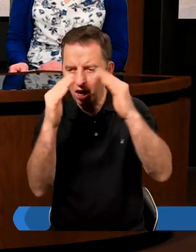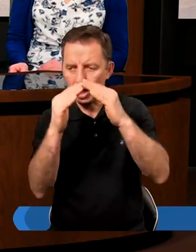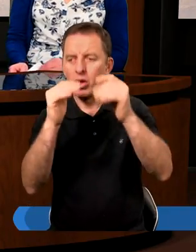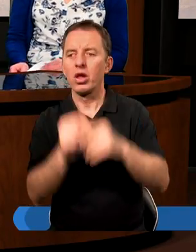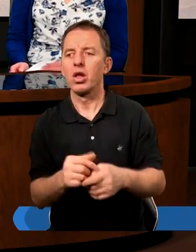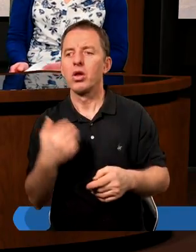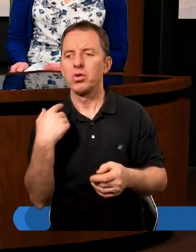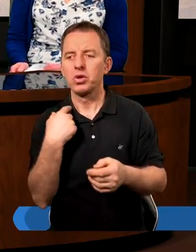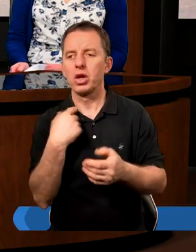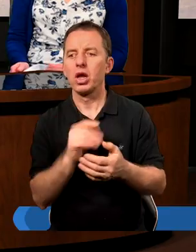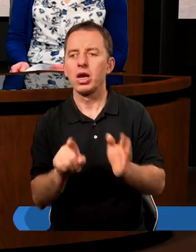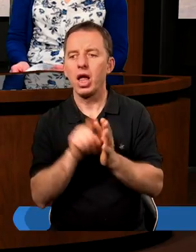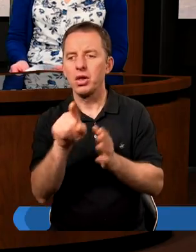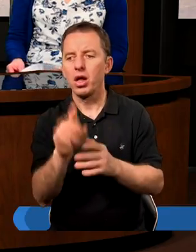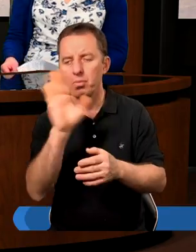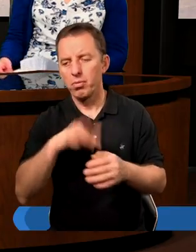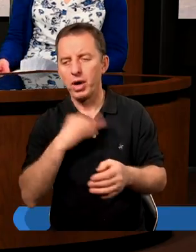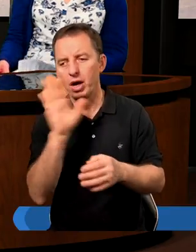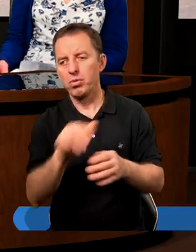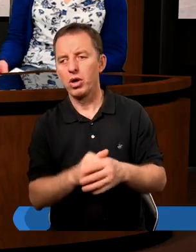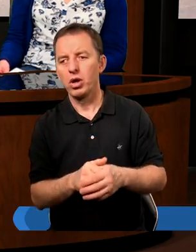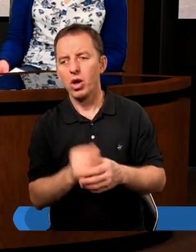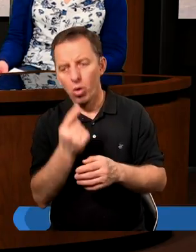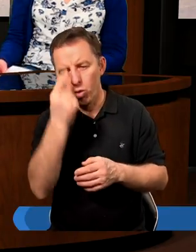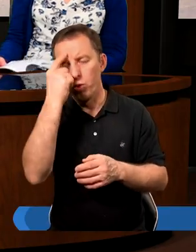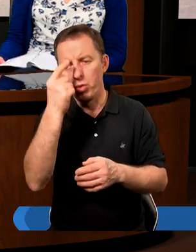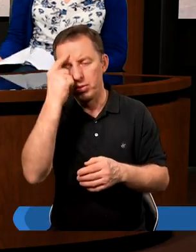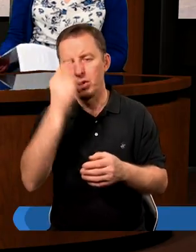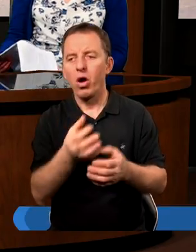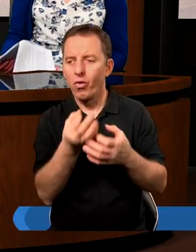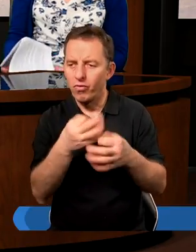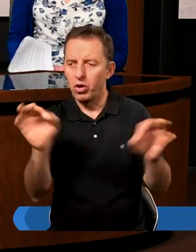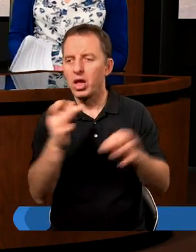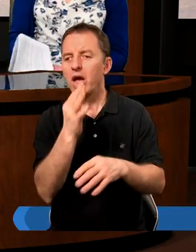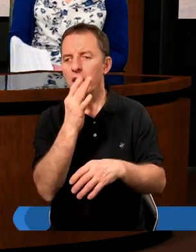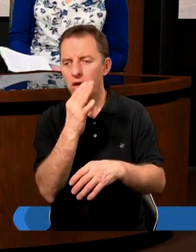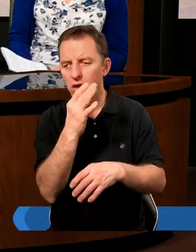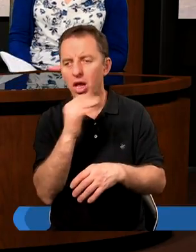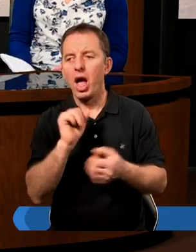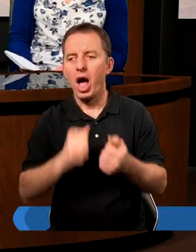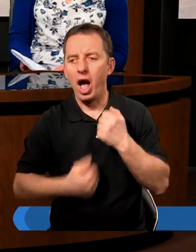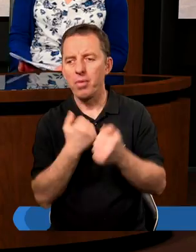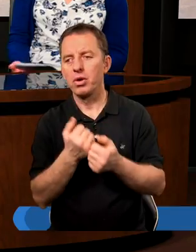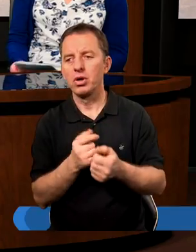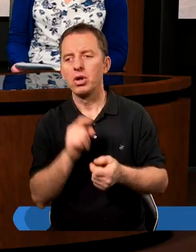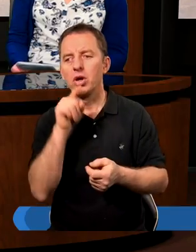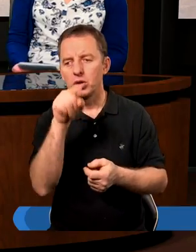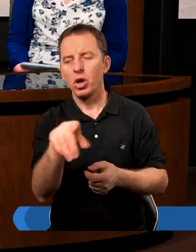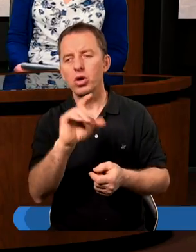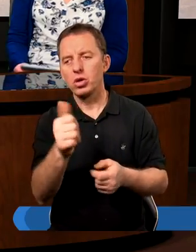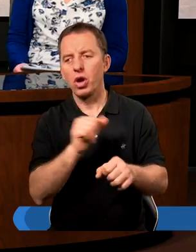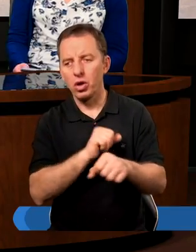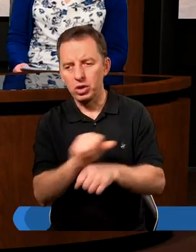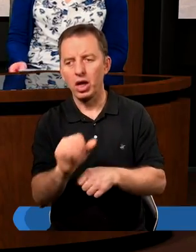swój wydźwięk finansowy, dlatego, że Pan Bóg dopominał się o uwolnienie Izraelitów po to, aby dostać to, co